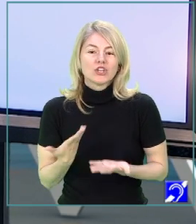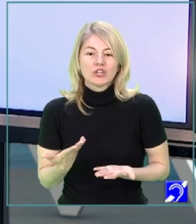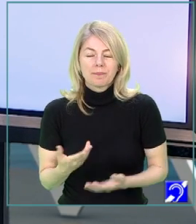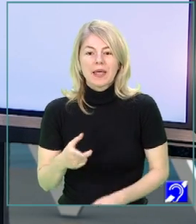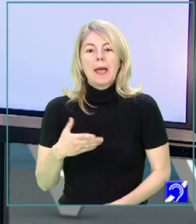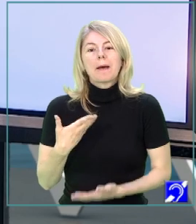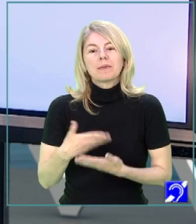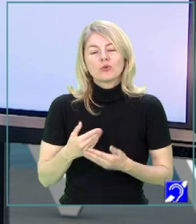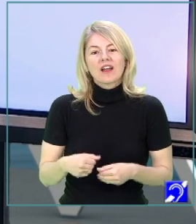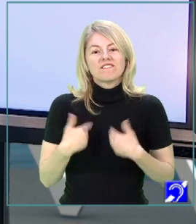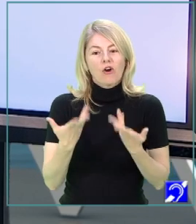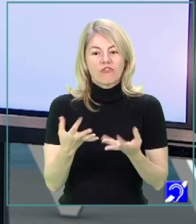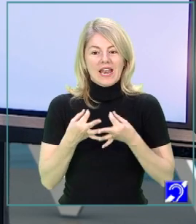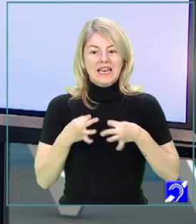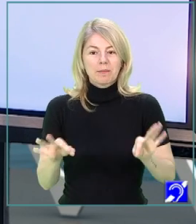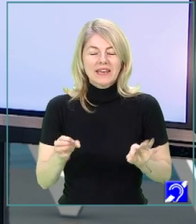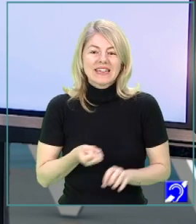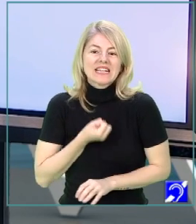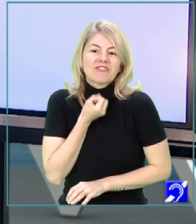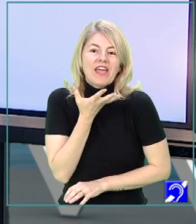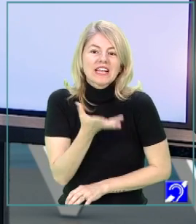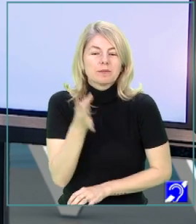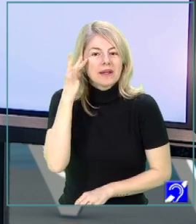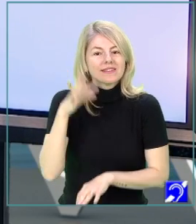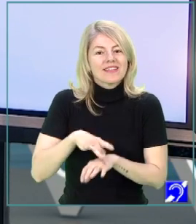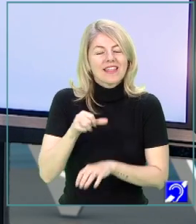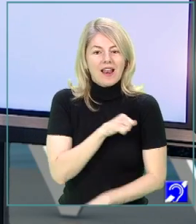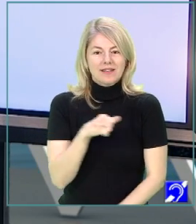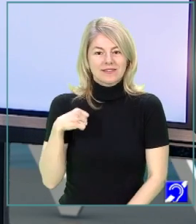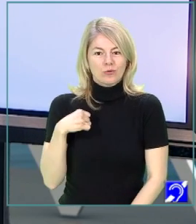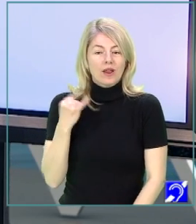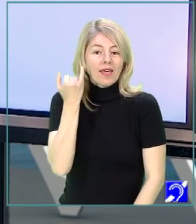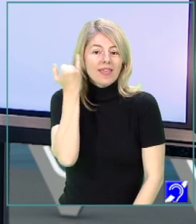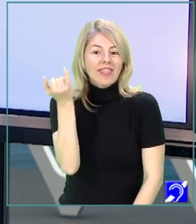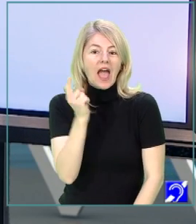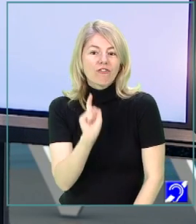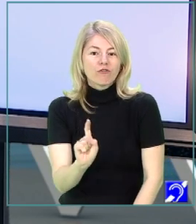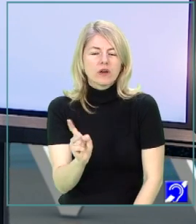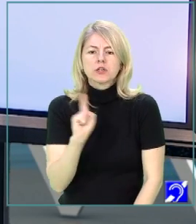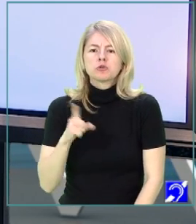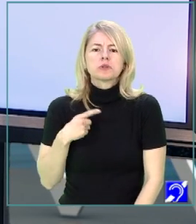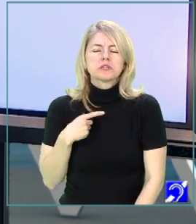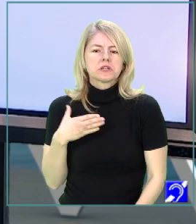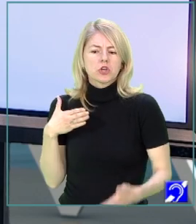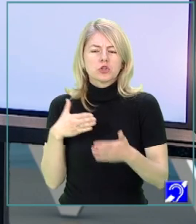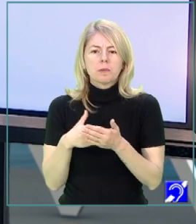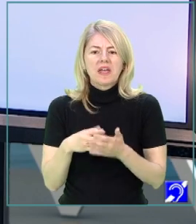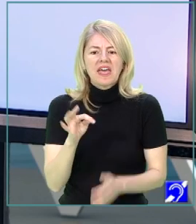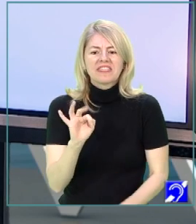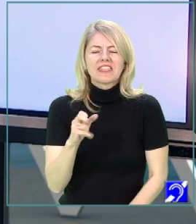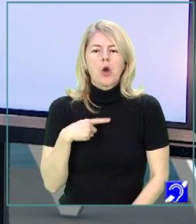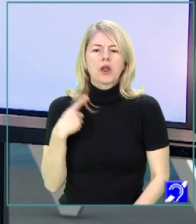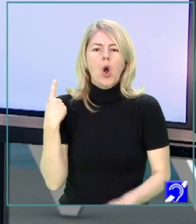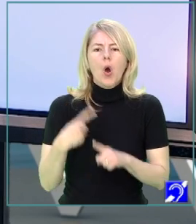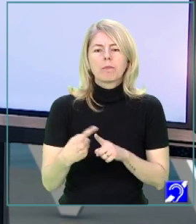Pentru că vă oferă libertatea să vă exprimați ideile. Nu sunteți constrânși de, să spunem, teoria literară.